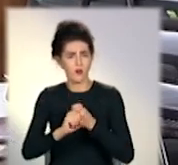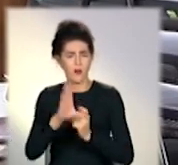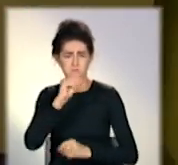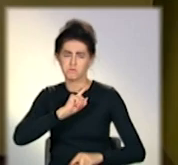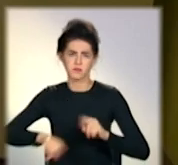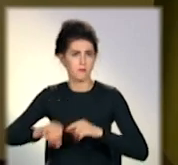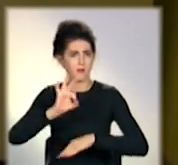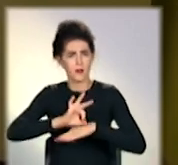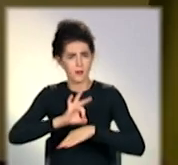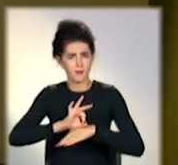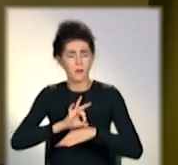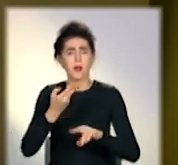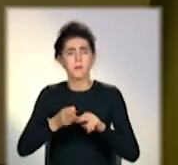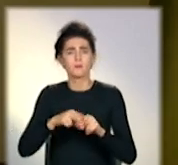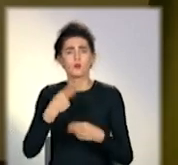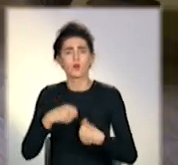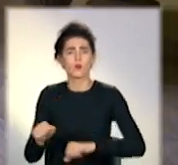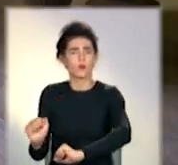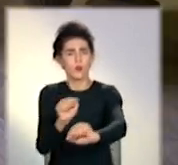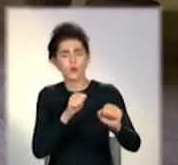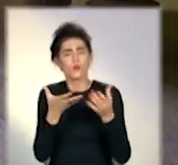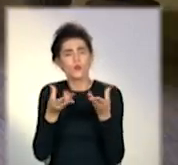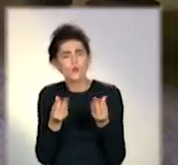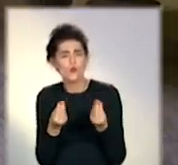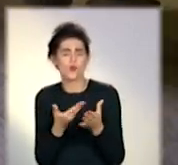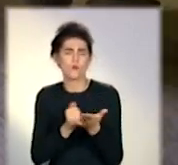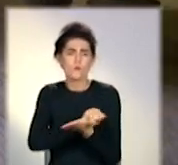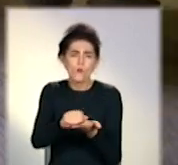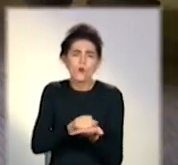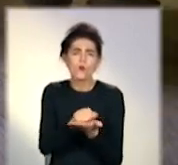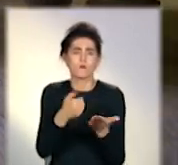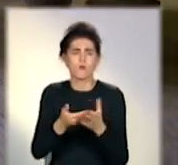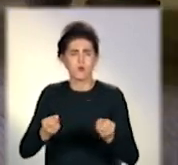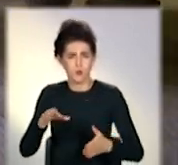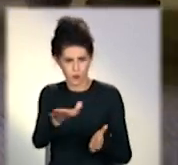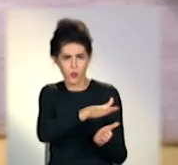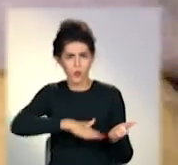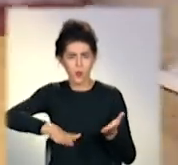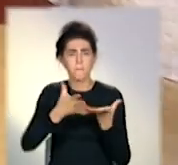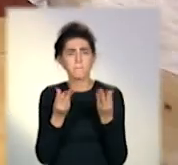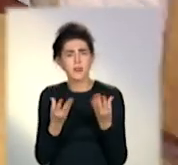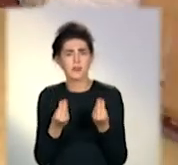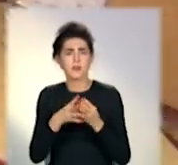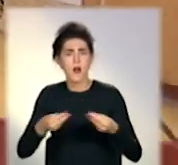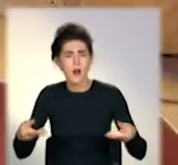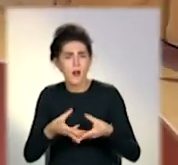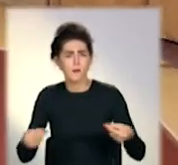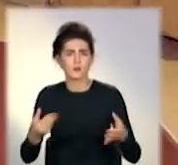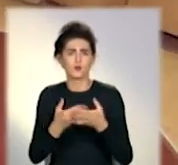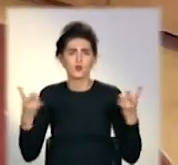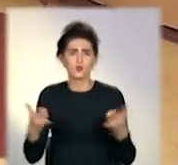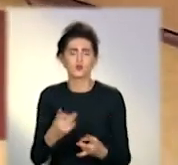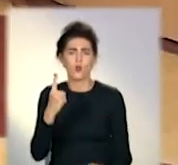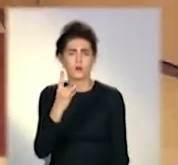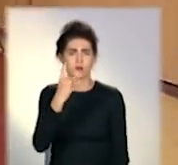можемо заболіти. І тут допоможе вологе прибирання. В ідеалі протирати підлогу з воложеною ганчіркою варто хоча б раз